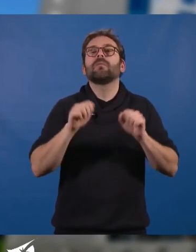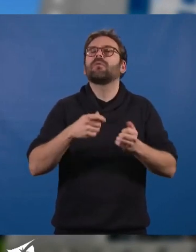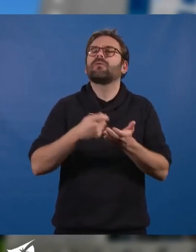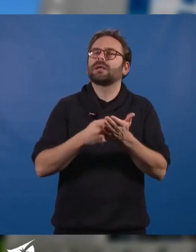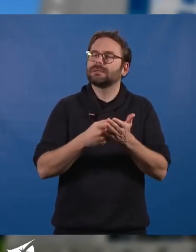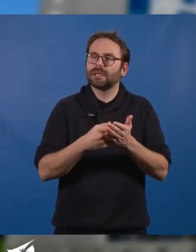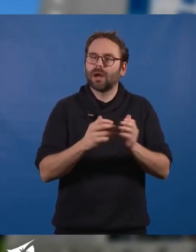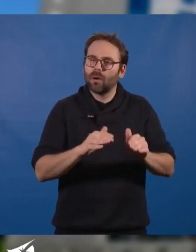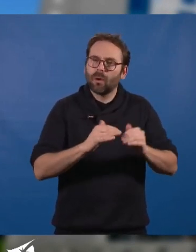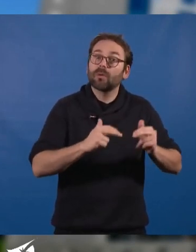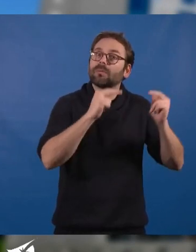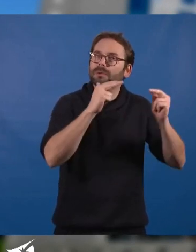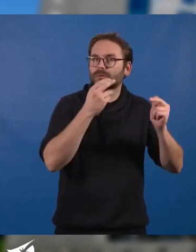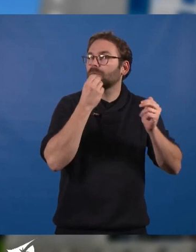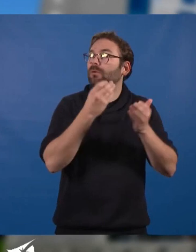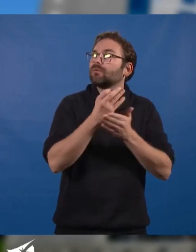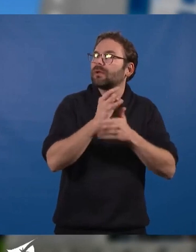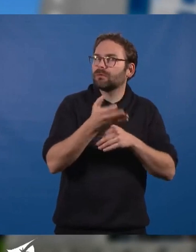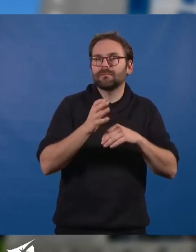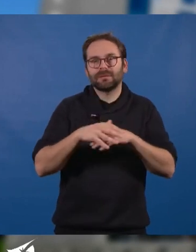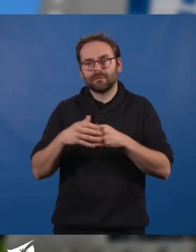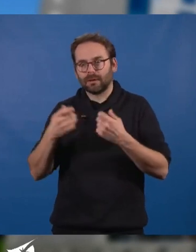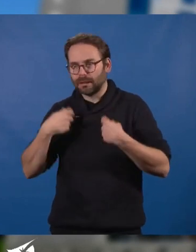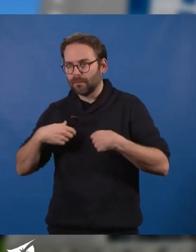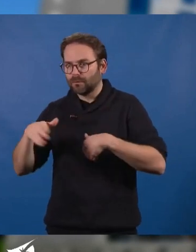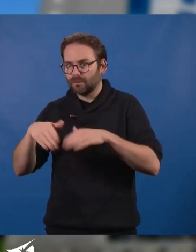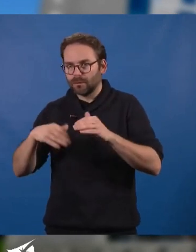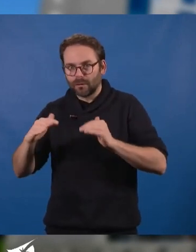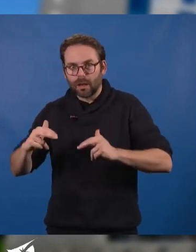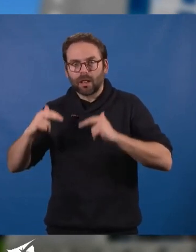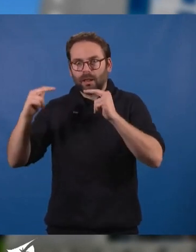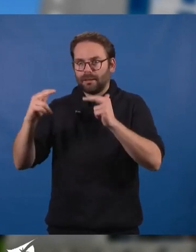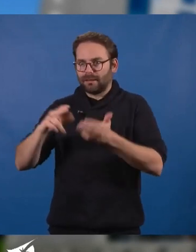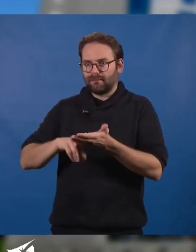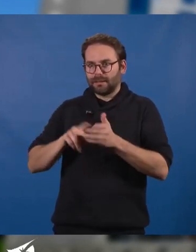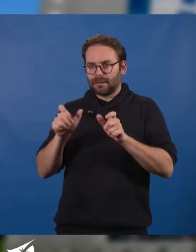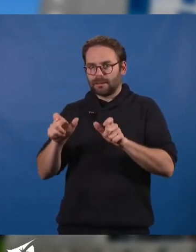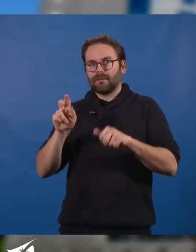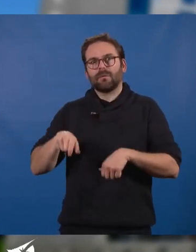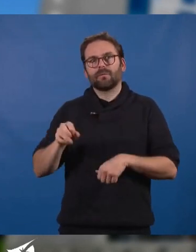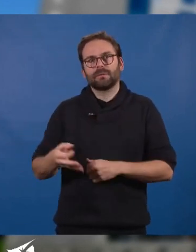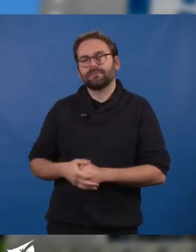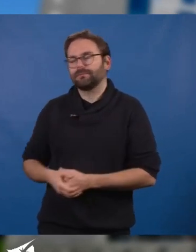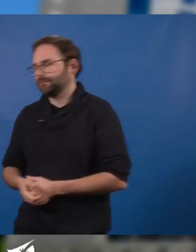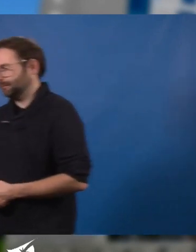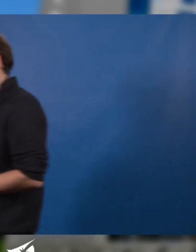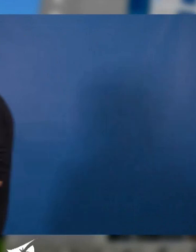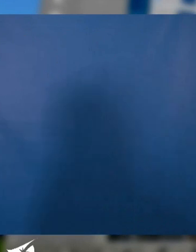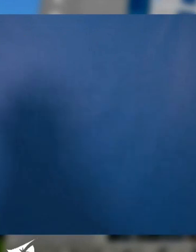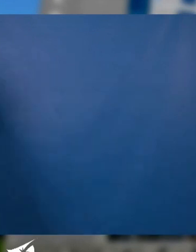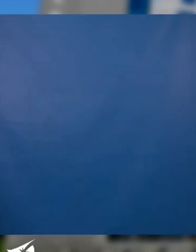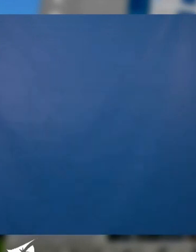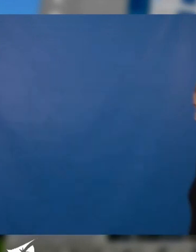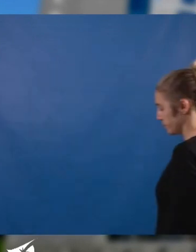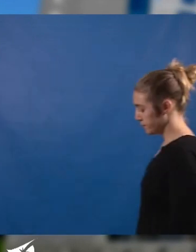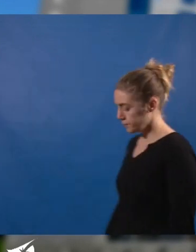une bonne nouvelle, la hausse de nos dépenses de fonctionnement, quant à elle, est une réalité à appréhender. L'Etat amoindrissant son action